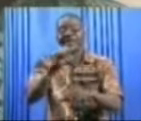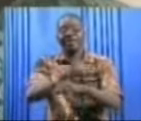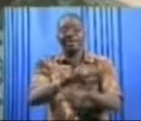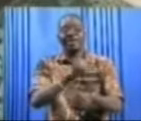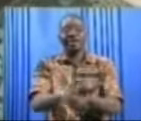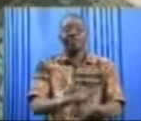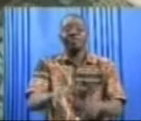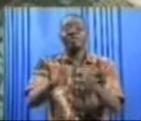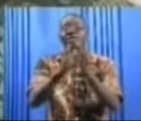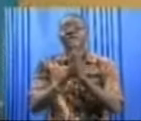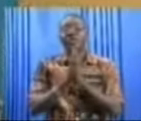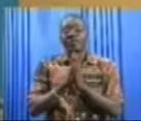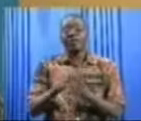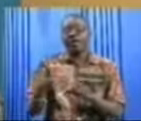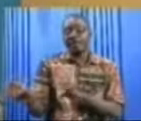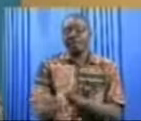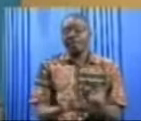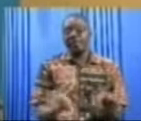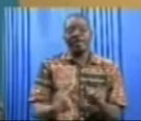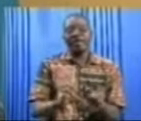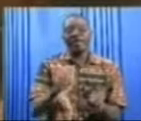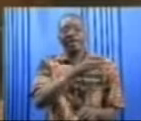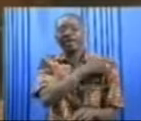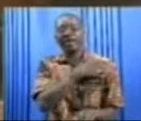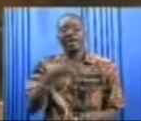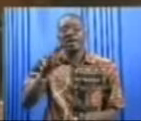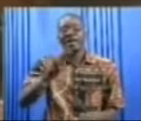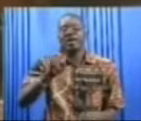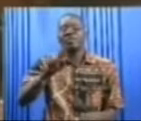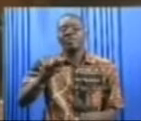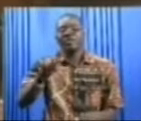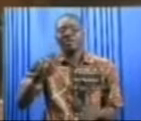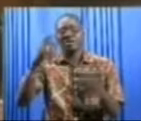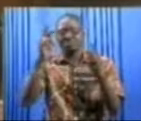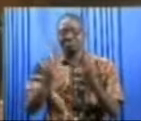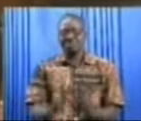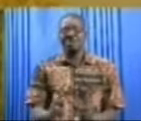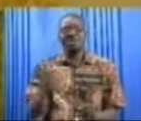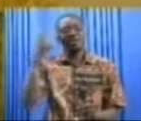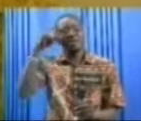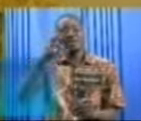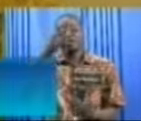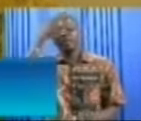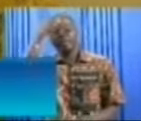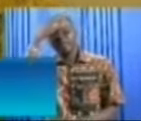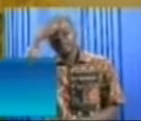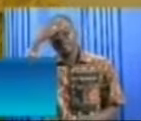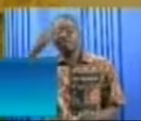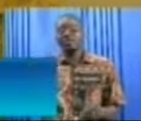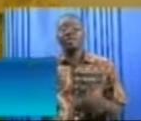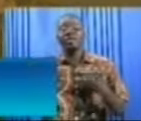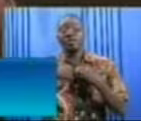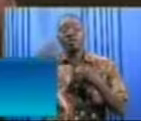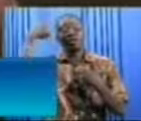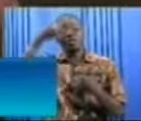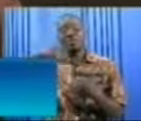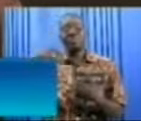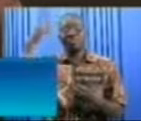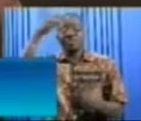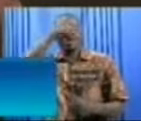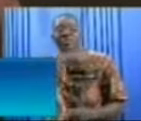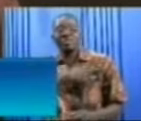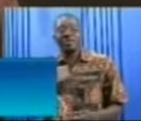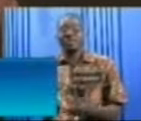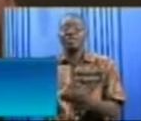recommandations ont été faites et les mutualistes nantis à présent de connaissance auront pour mission de faire en sorte que les